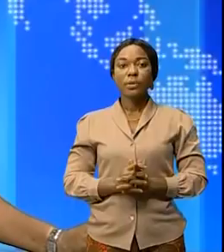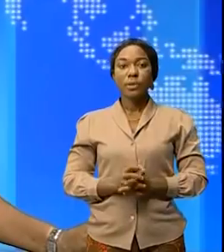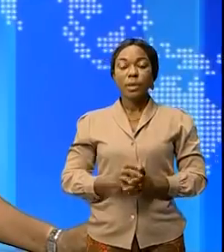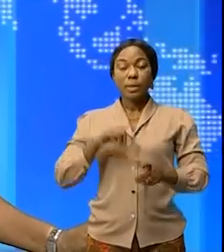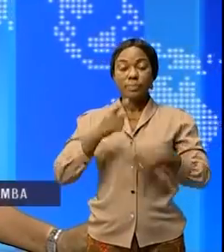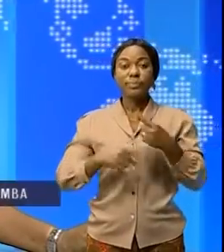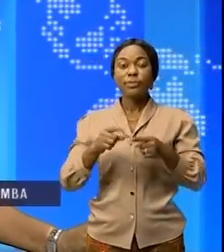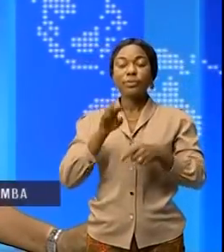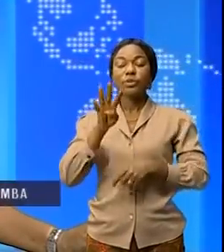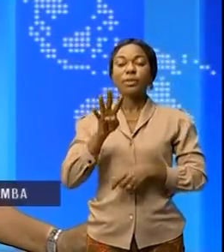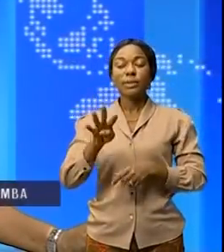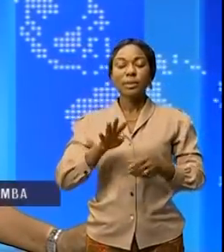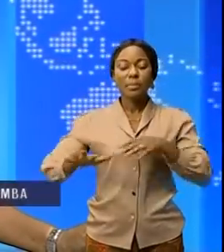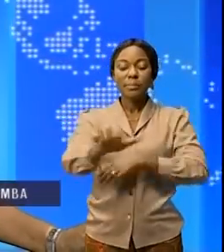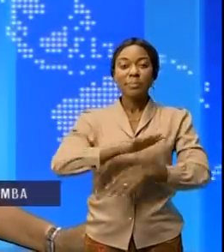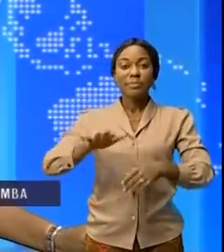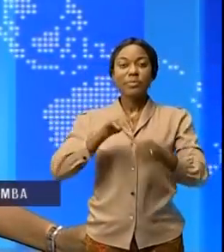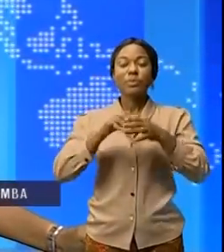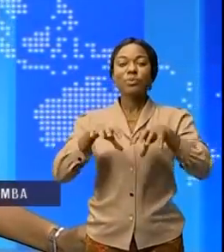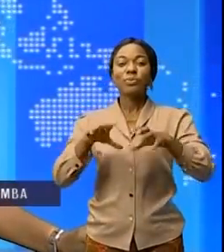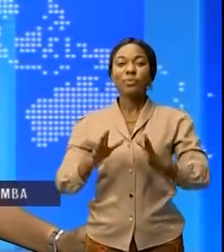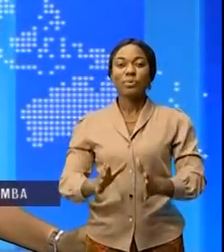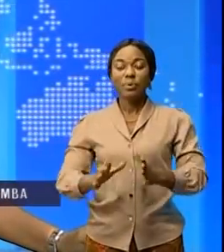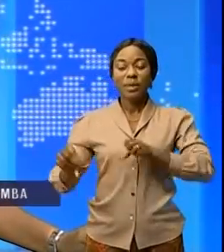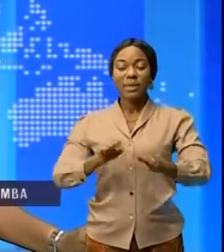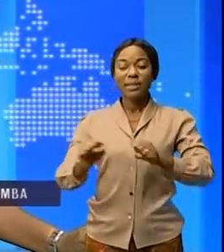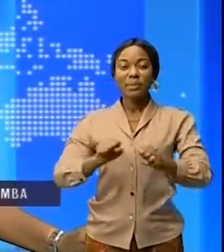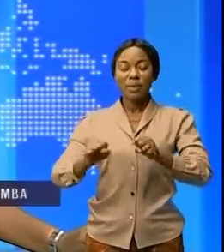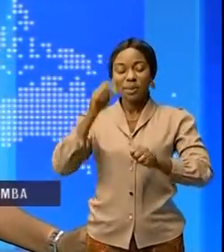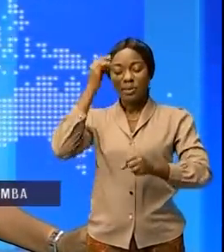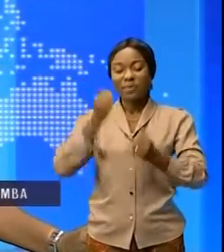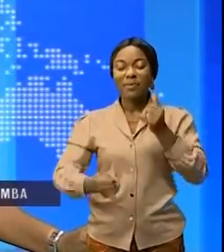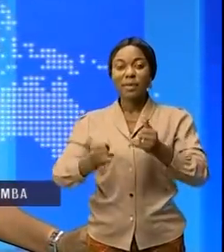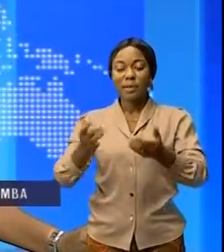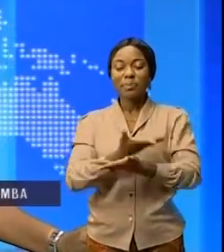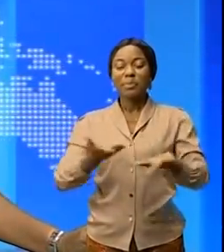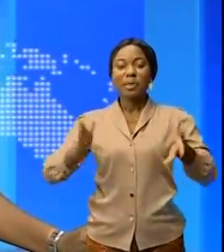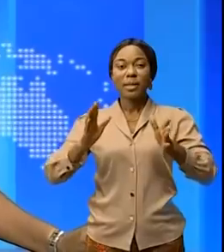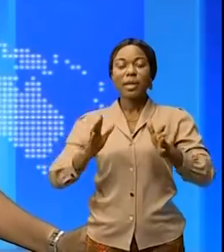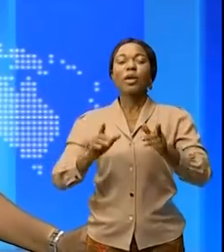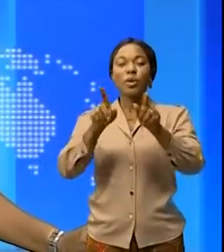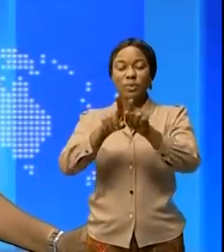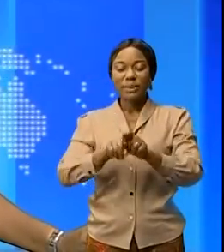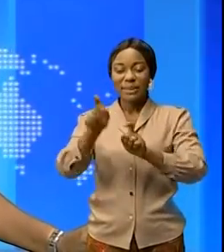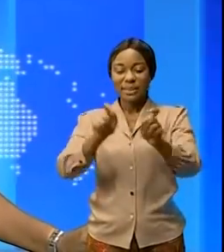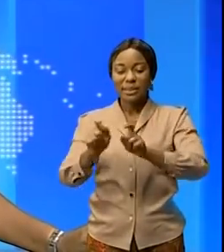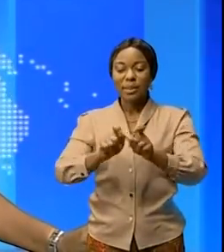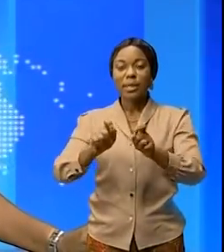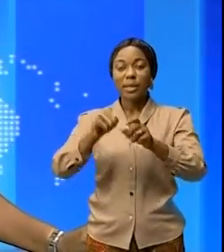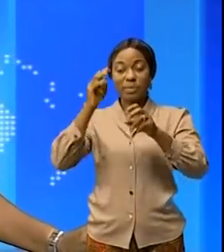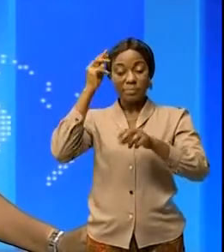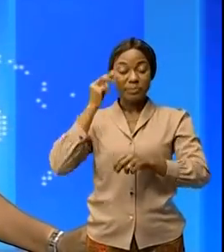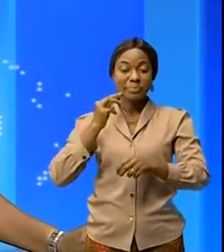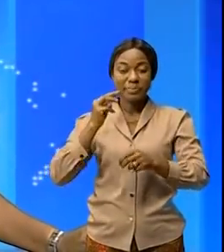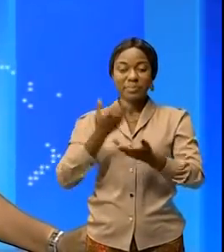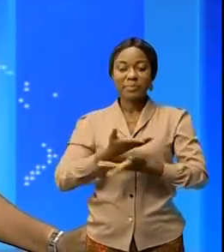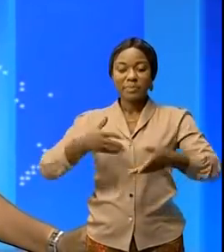Lancement ce jeudi sur l'ensemble du territoire national de test national de fin d'études primaires, TENAFEB. Le ministre de l'enseignement primaire,